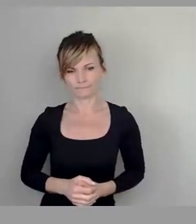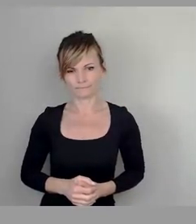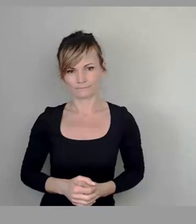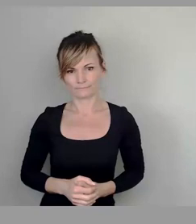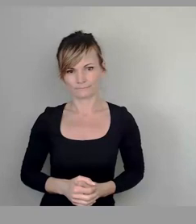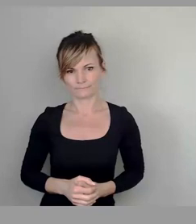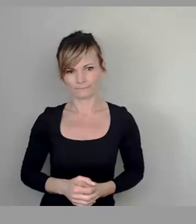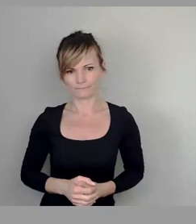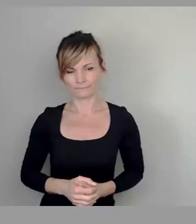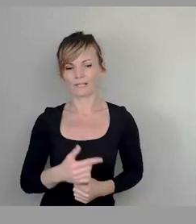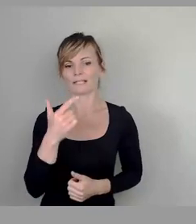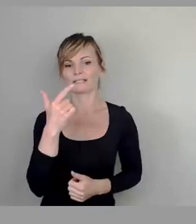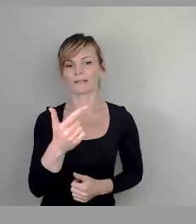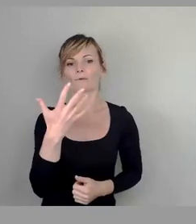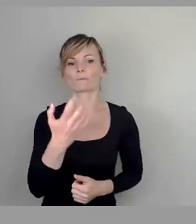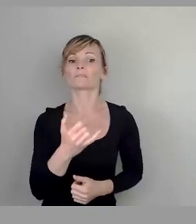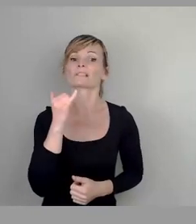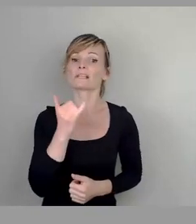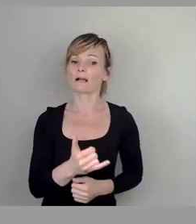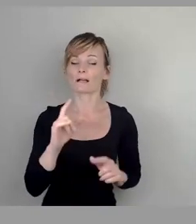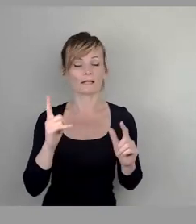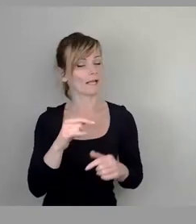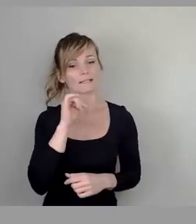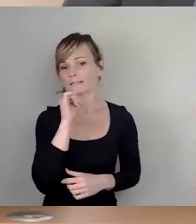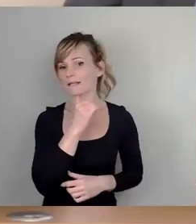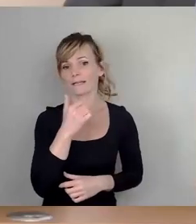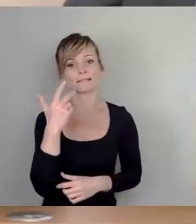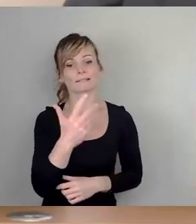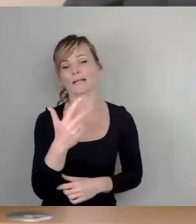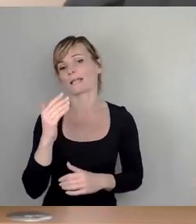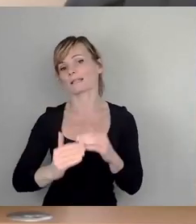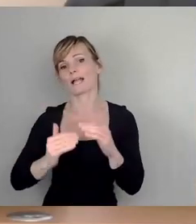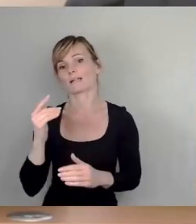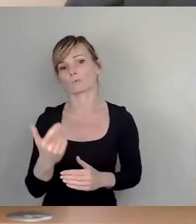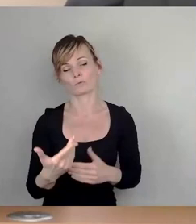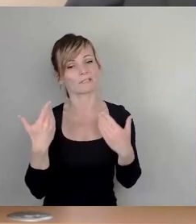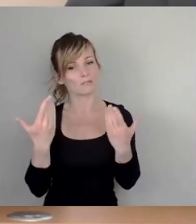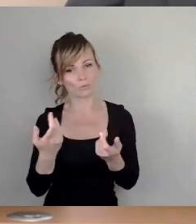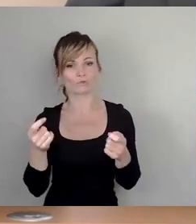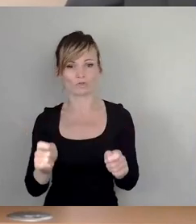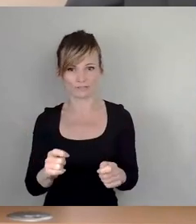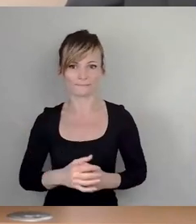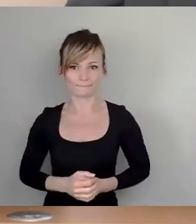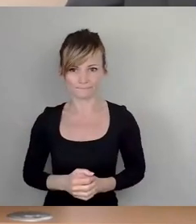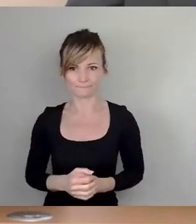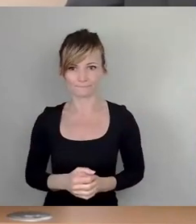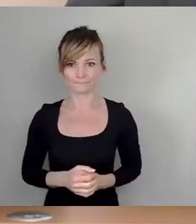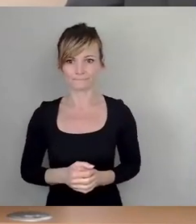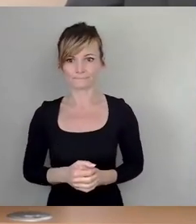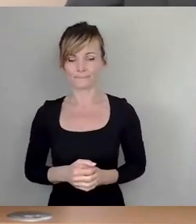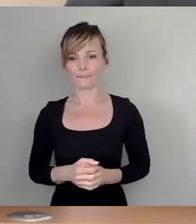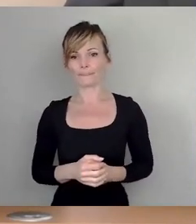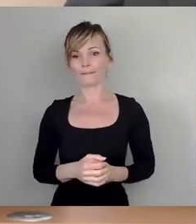52, ja, keine, nein, drei Enthaltungen, damit so beschlossen. Führt uns